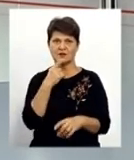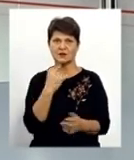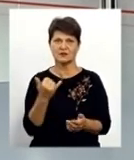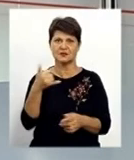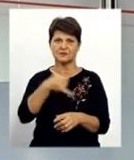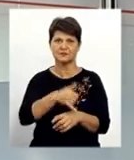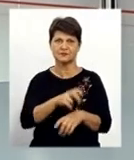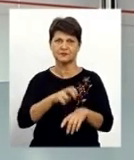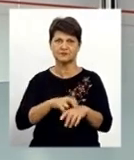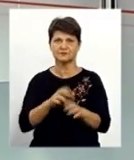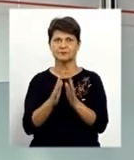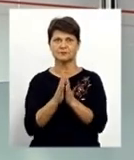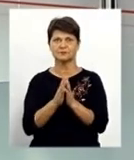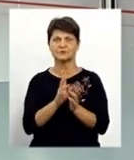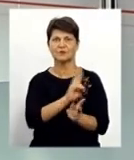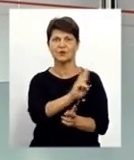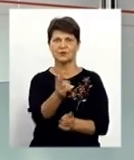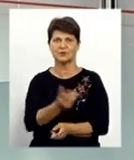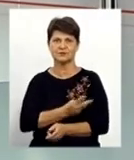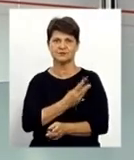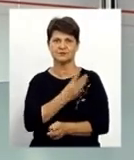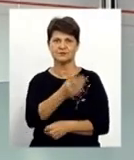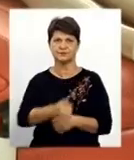просять долучатись небайдужих віничан.